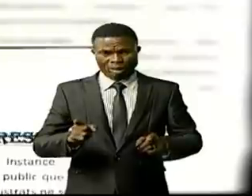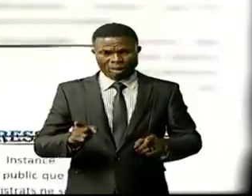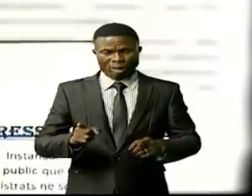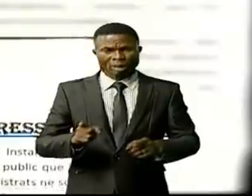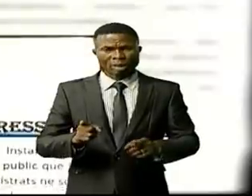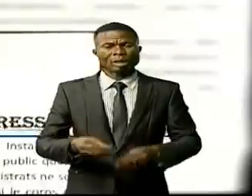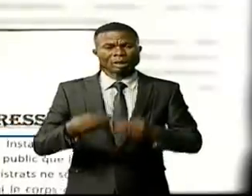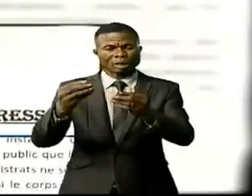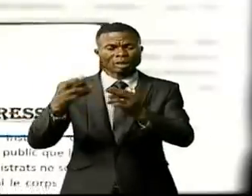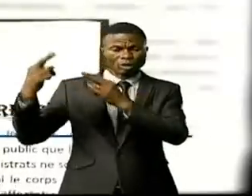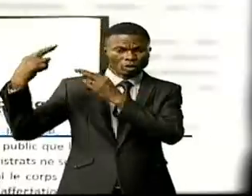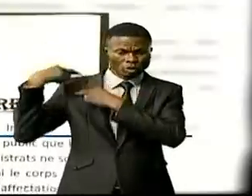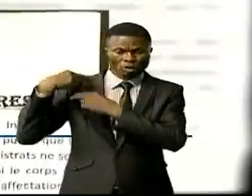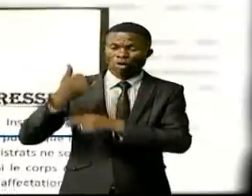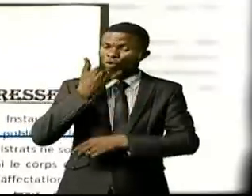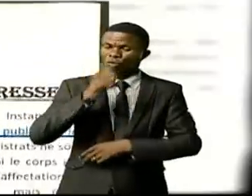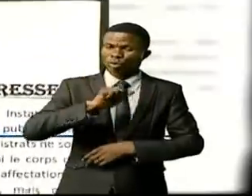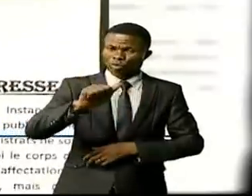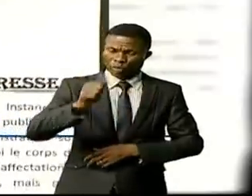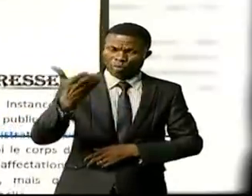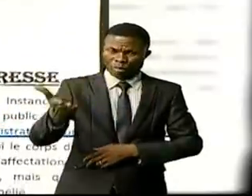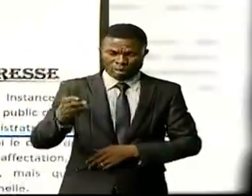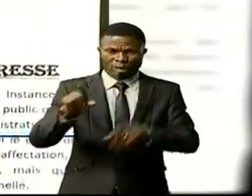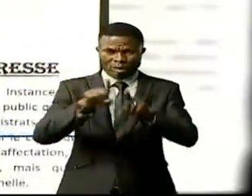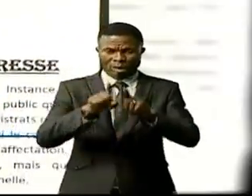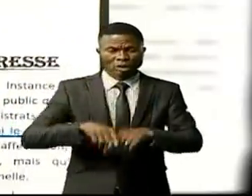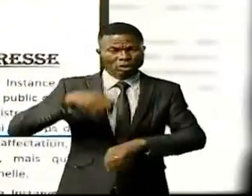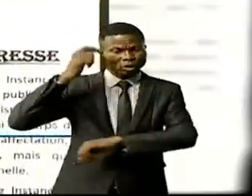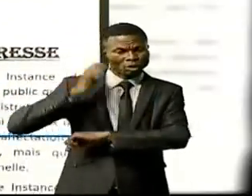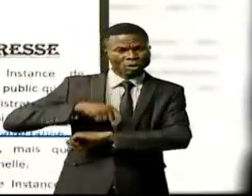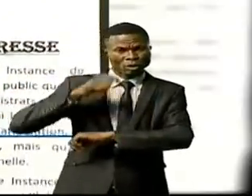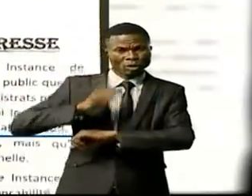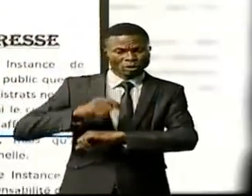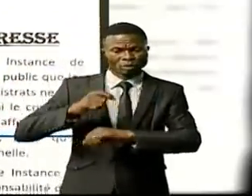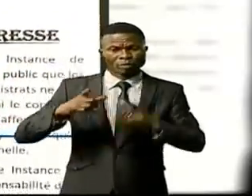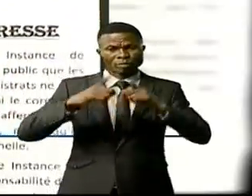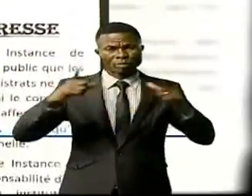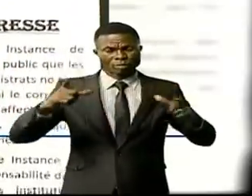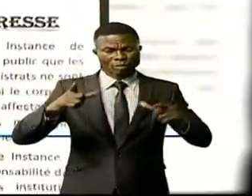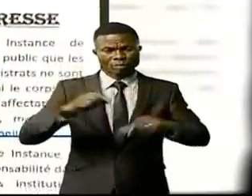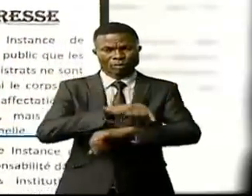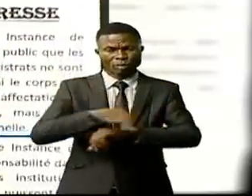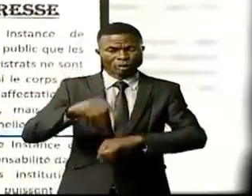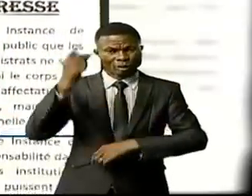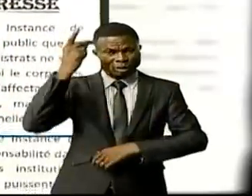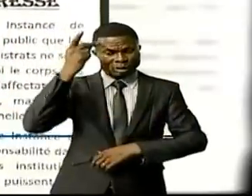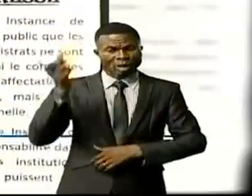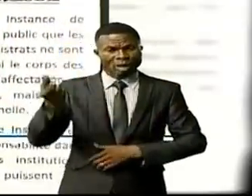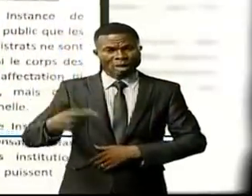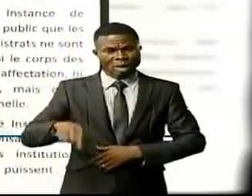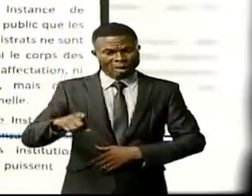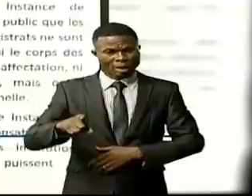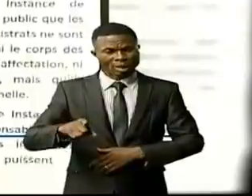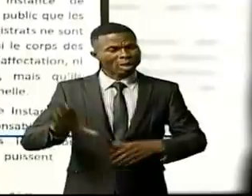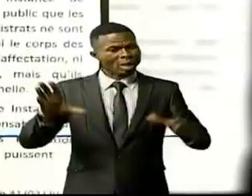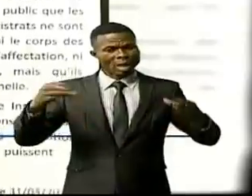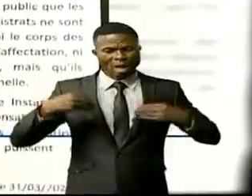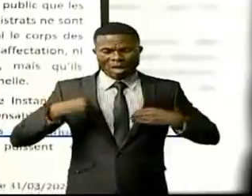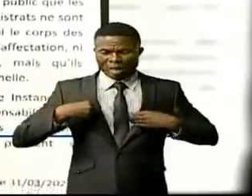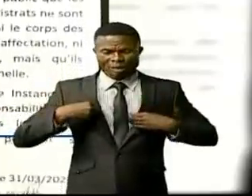responsabilité personnelle. Ainsi, le tribunal de grande instance de Kinshasa-Gombé décline toute